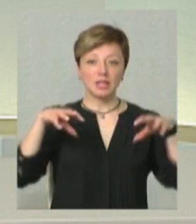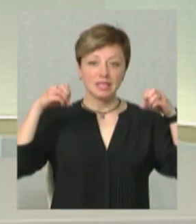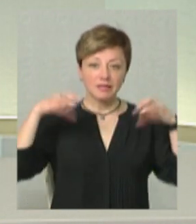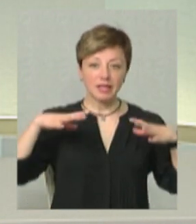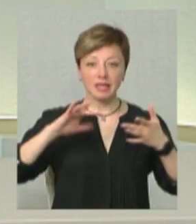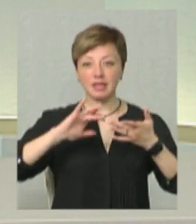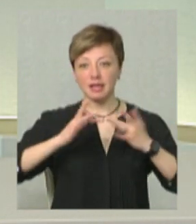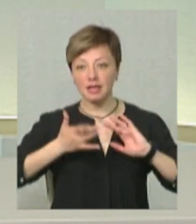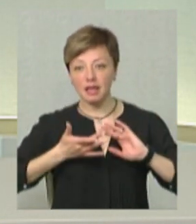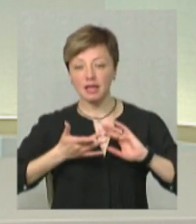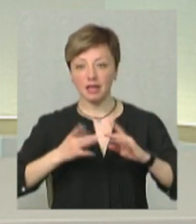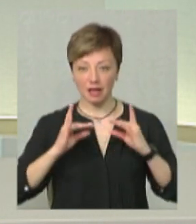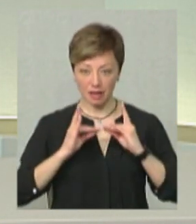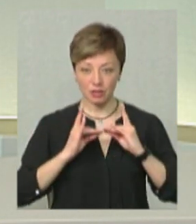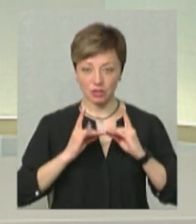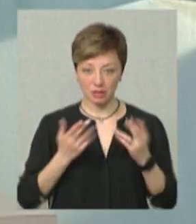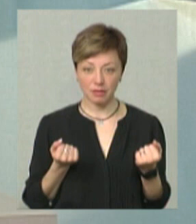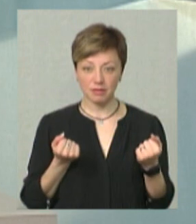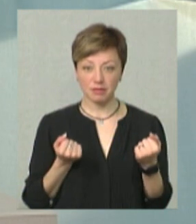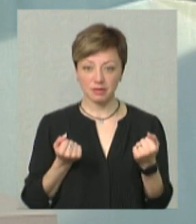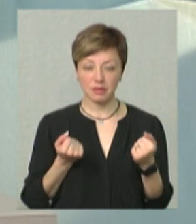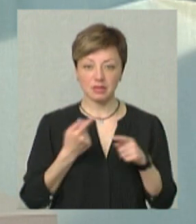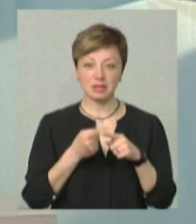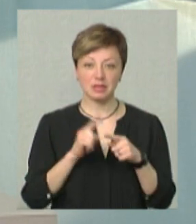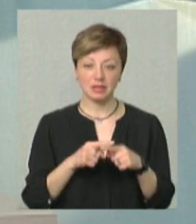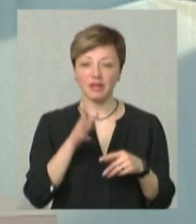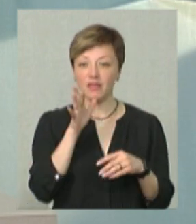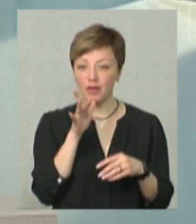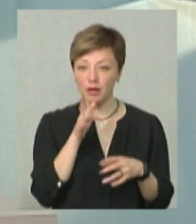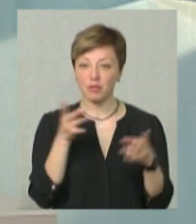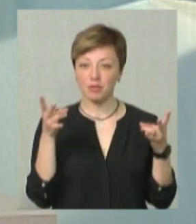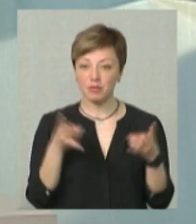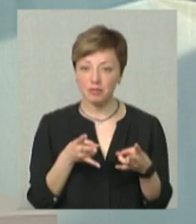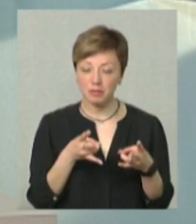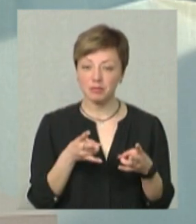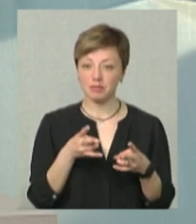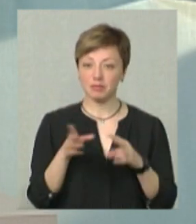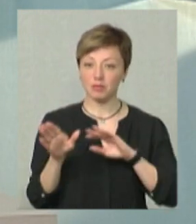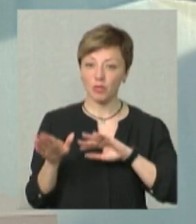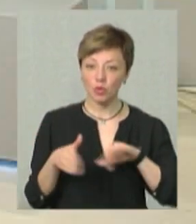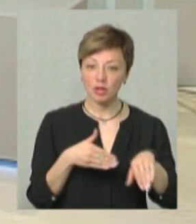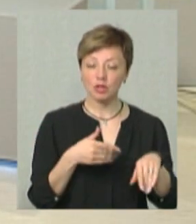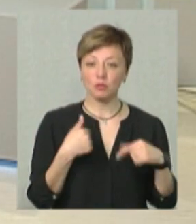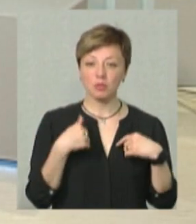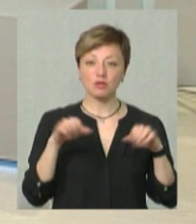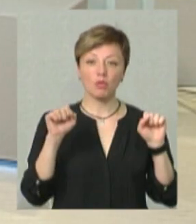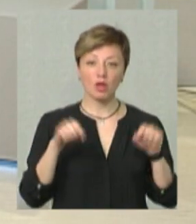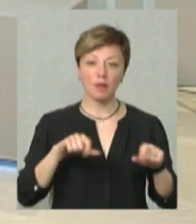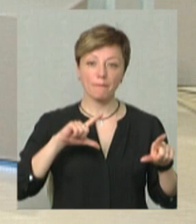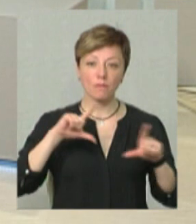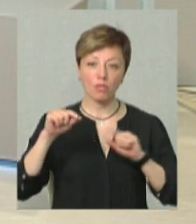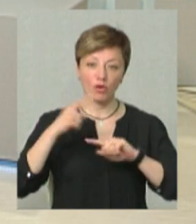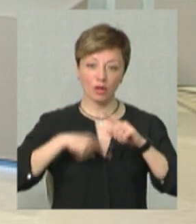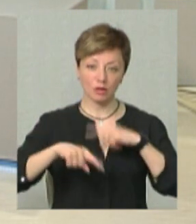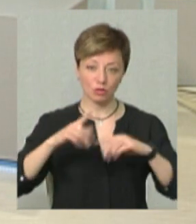інтернет та, там, кроваті. Тобто, це певний час повинен пройти, там, щоб ми, там, змогли поїхати, там,